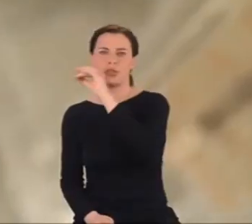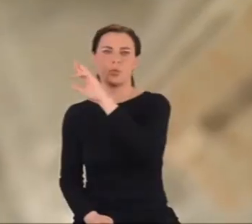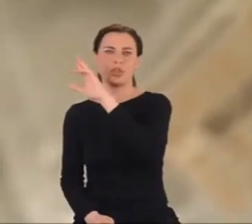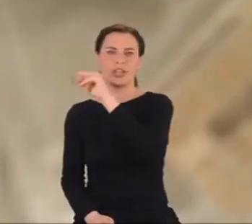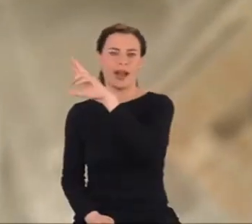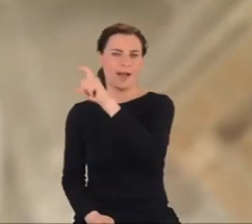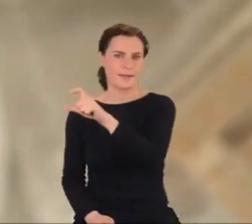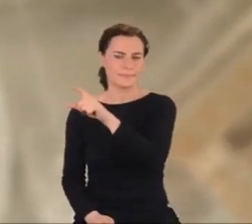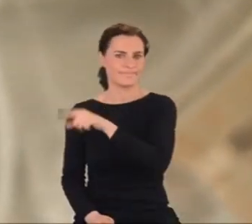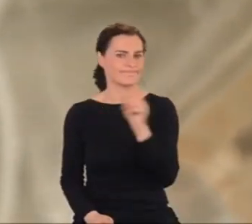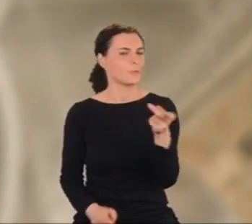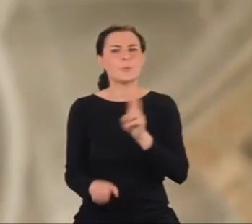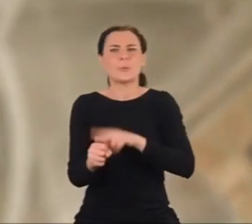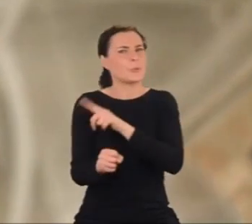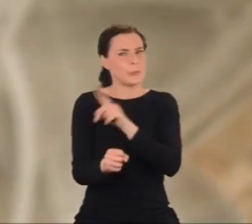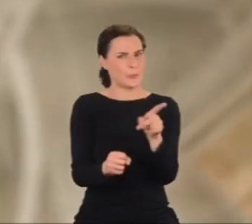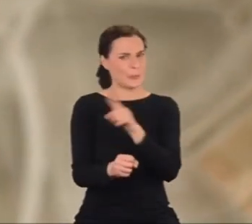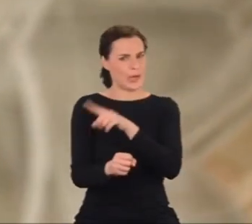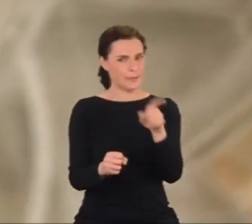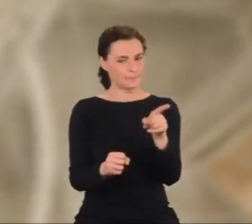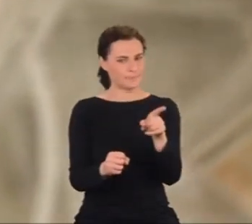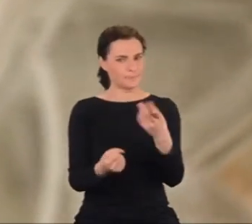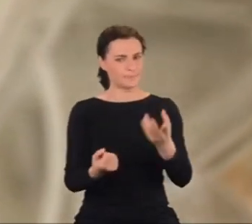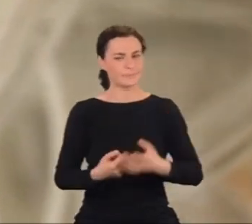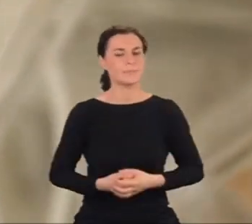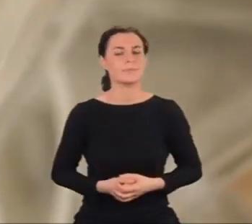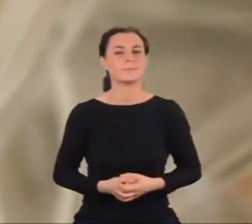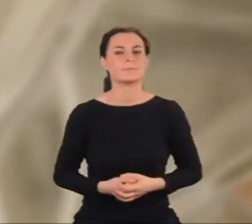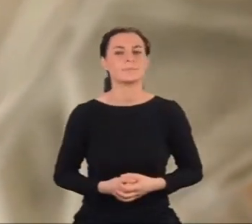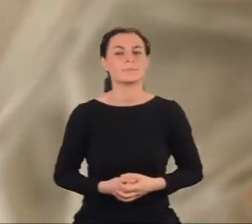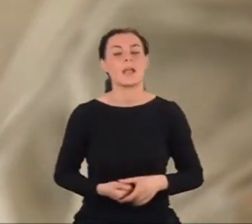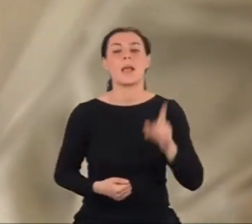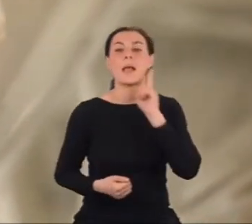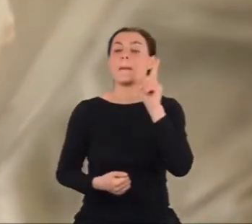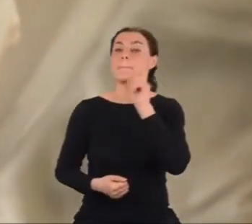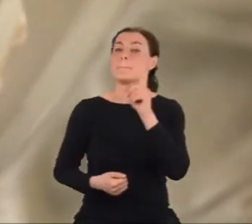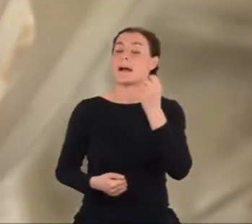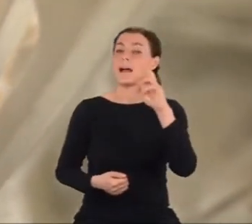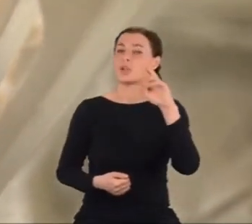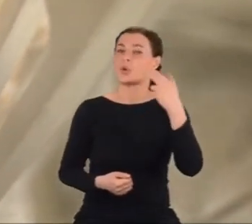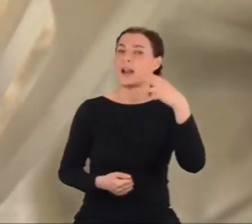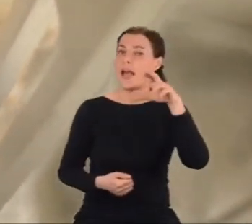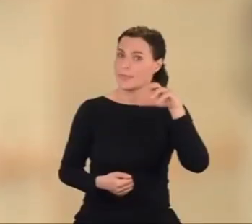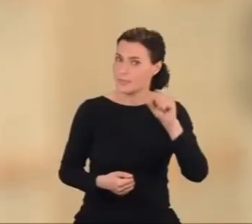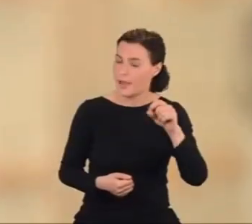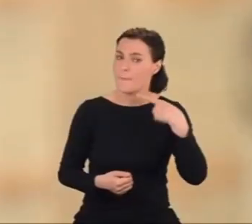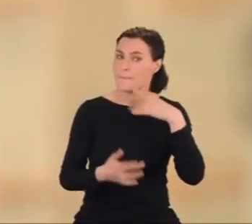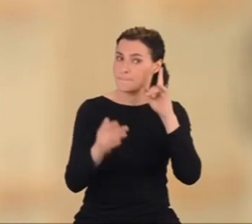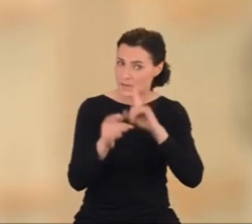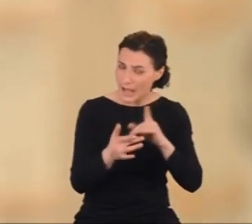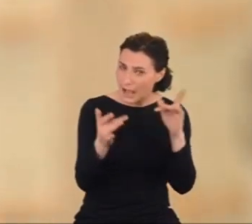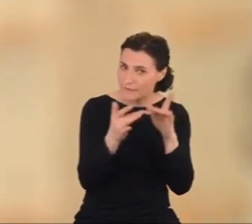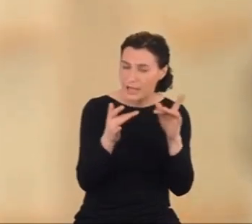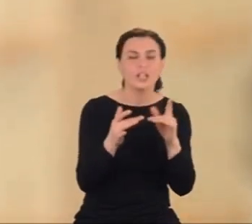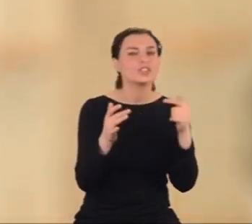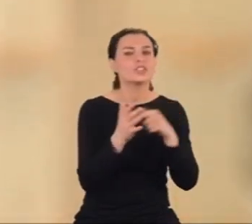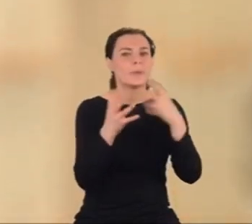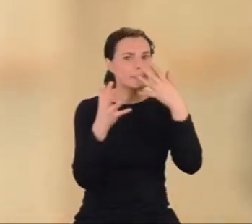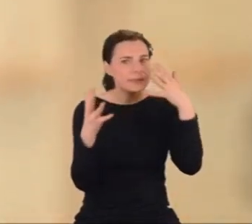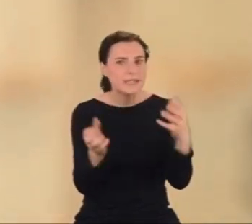Aby potwierdzić słuszność twierdzenia Majorany, trzeba by zarejestrować zjawisko, którego do tej pory nie